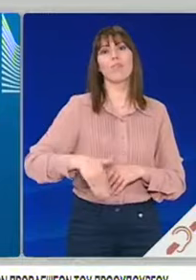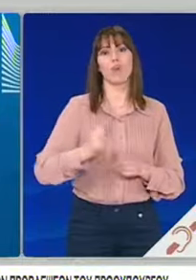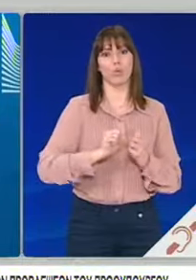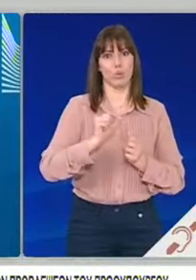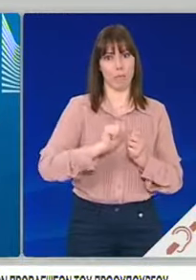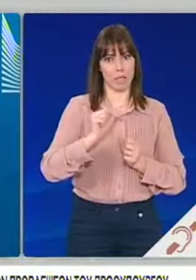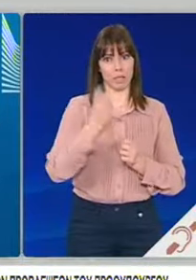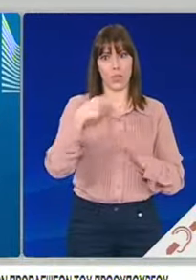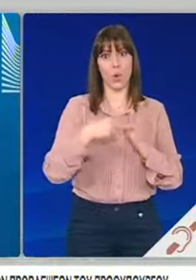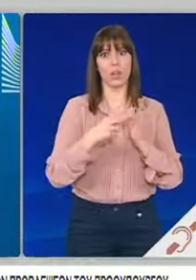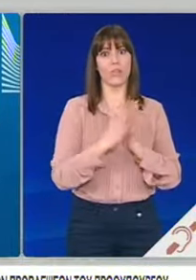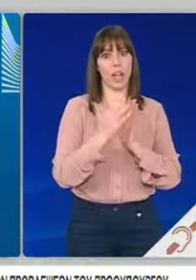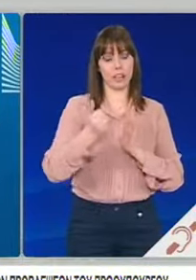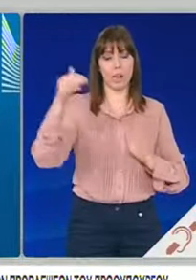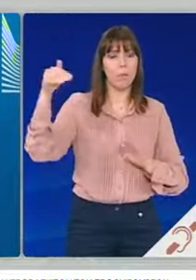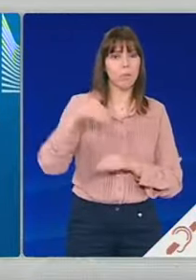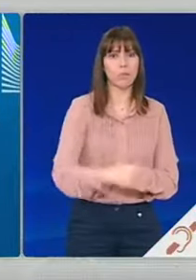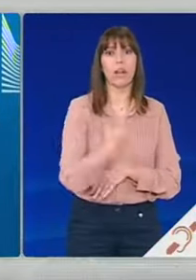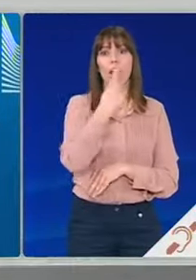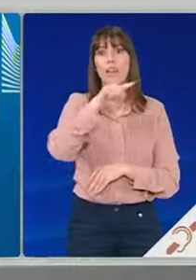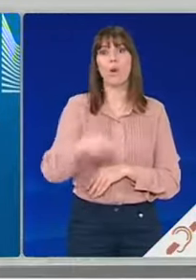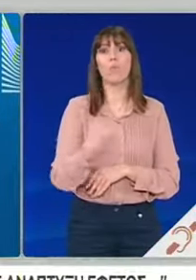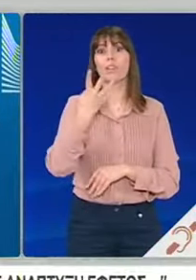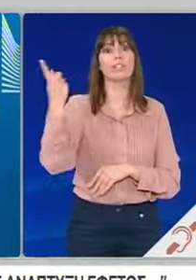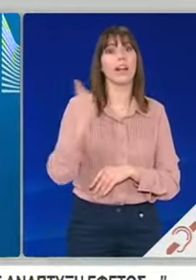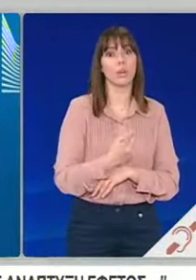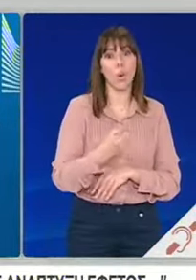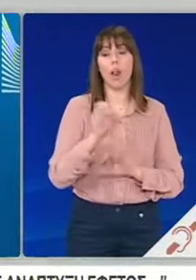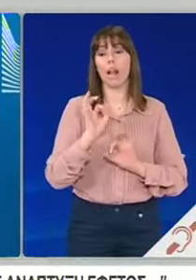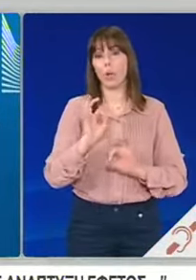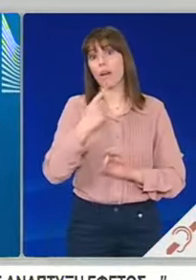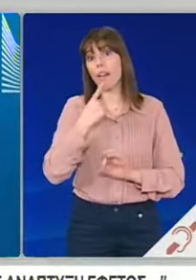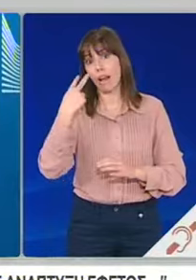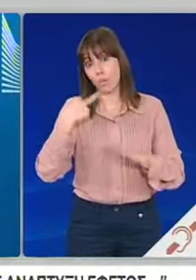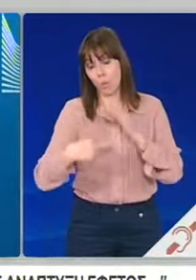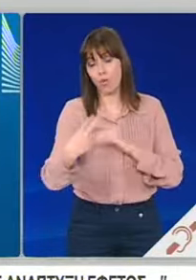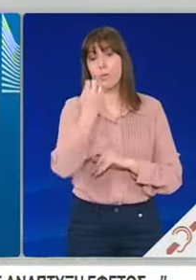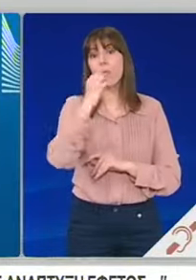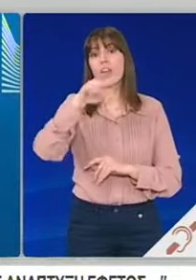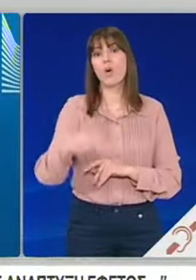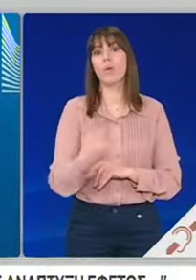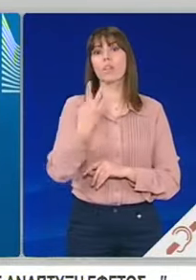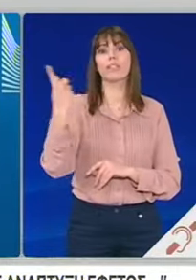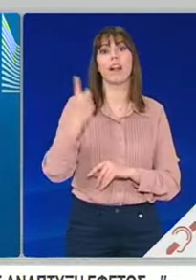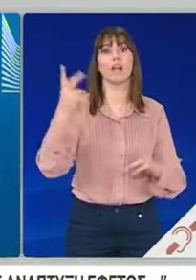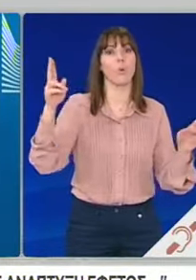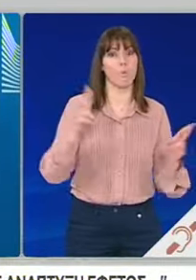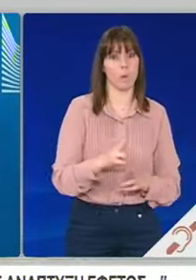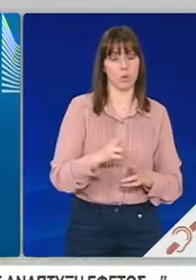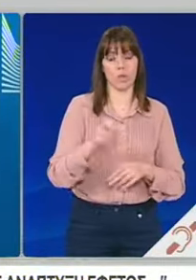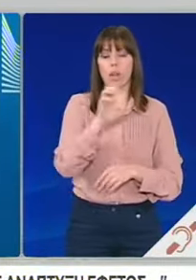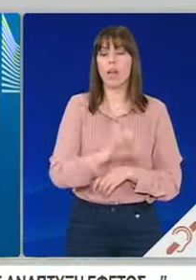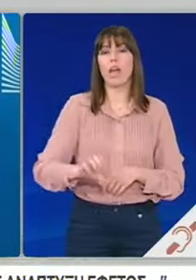τρίμηνο του 2016 αντί για ύφεση 0,4% που προβλεπόταν. Η Ευρωπαϊκή Επιτροπή